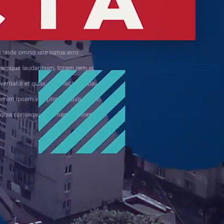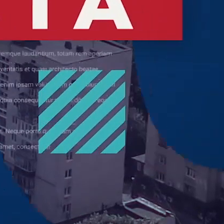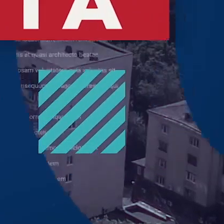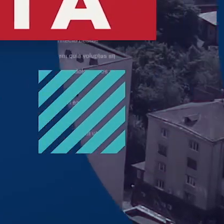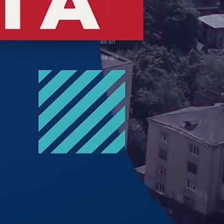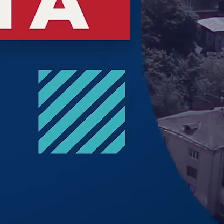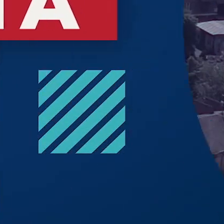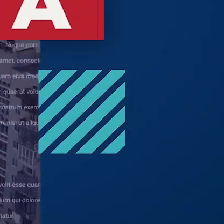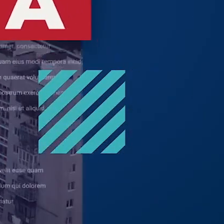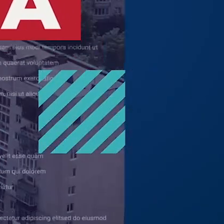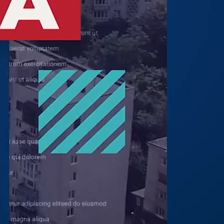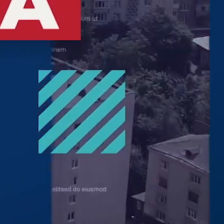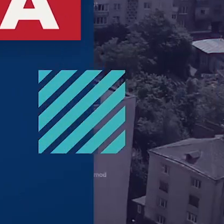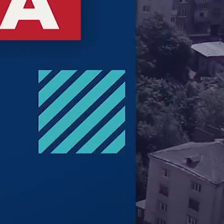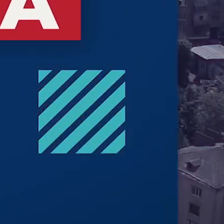Ярошенко